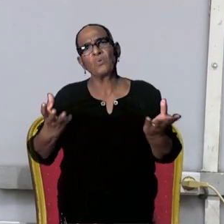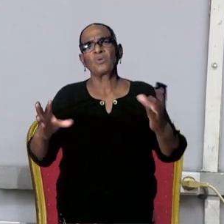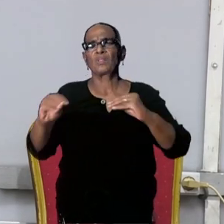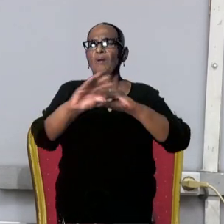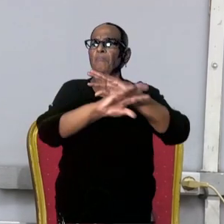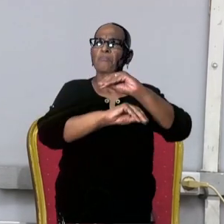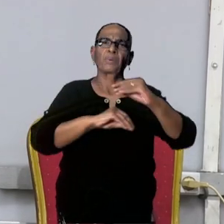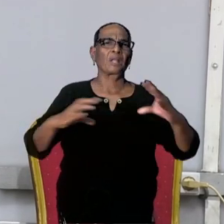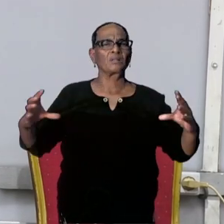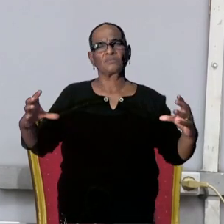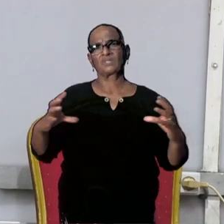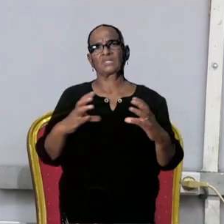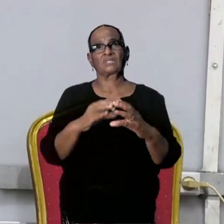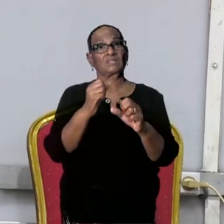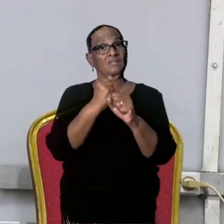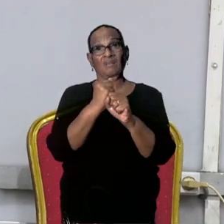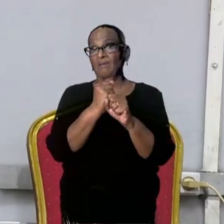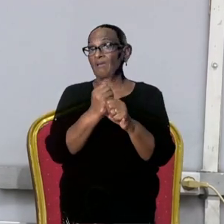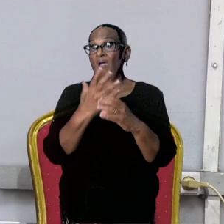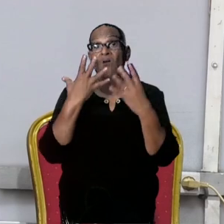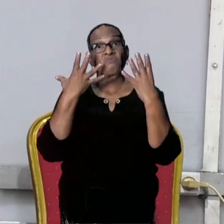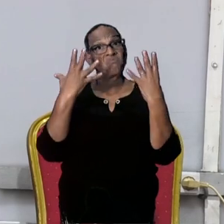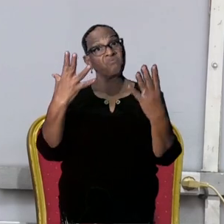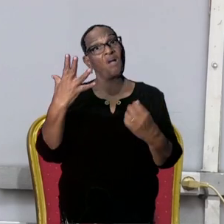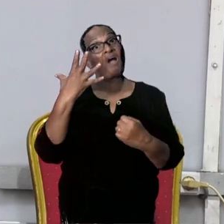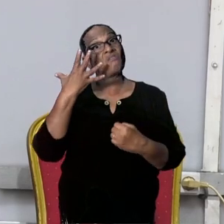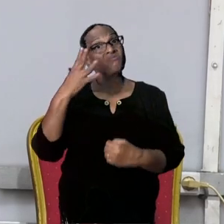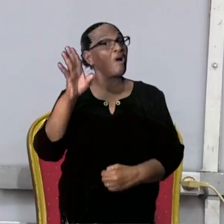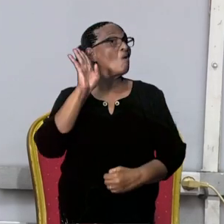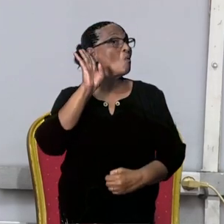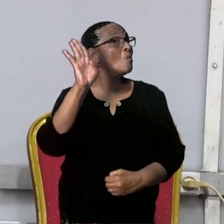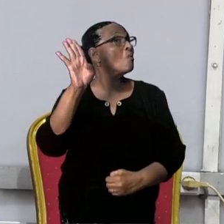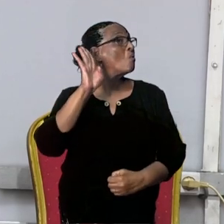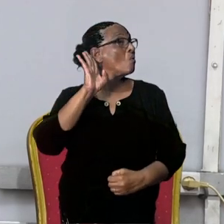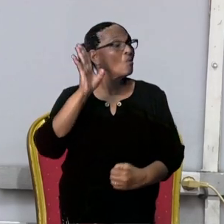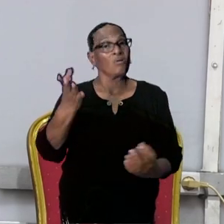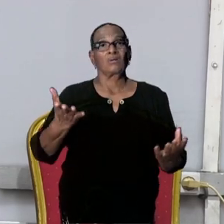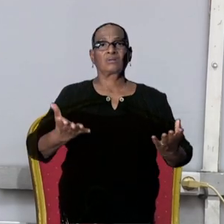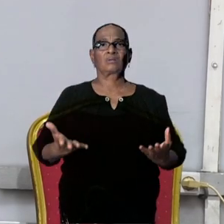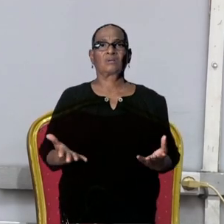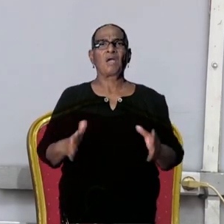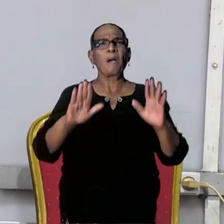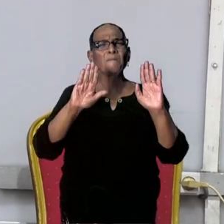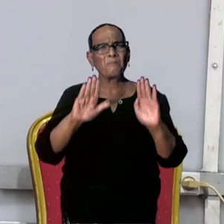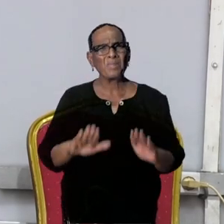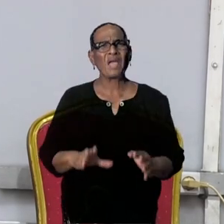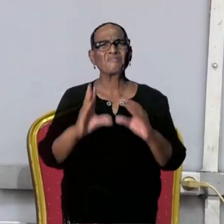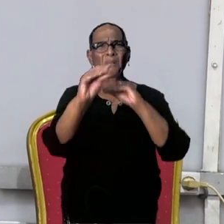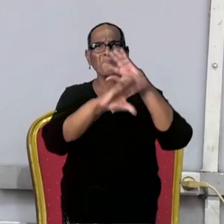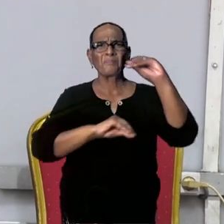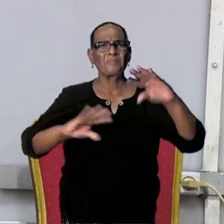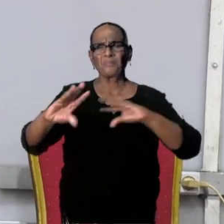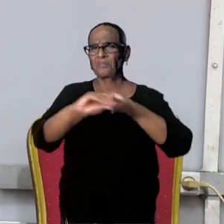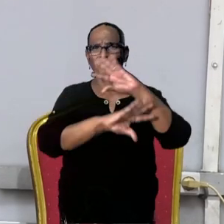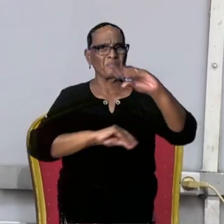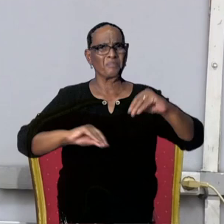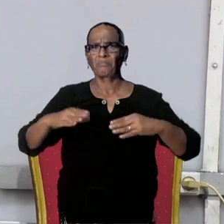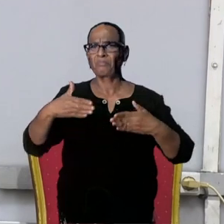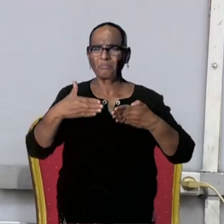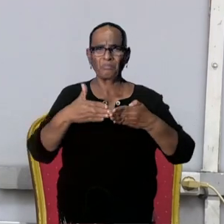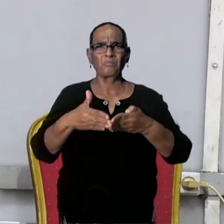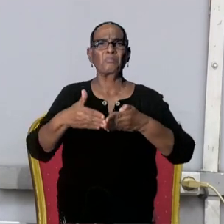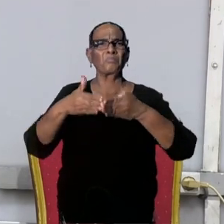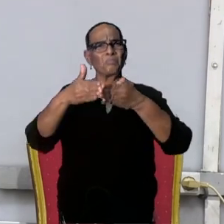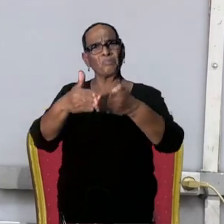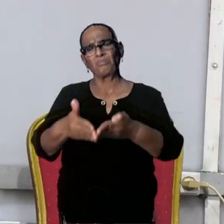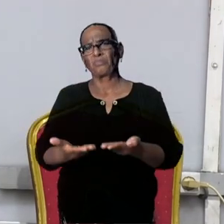samenwerking gaan? Want we hebben dat al te vaak gehoord. En we blijven ook steeds praten over de Oostgrens. Maar hoe staat het in